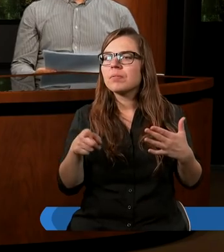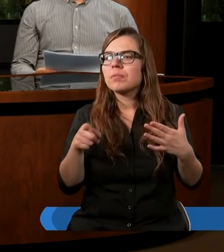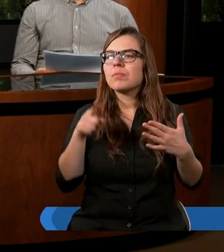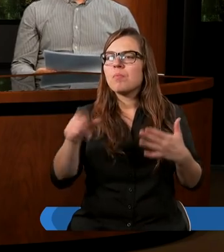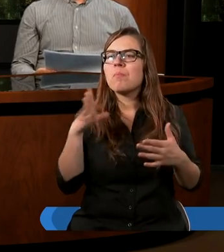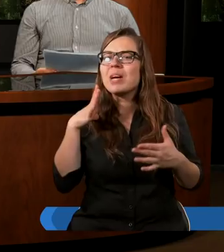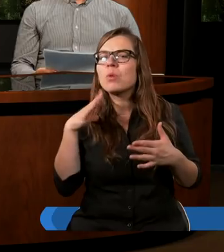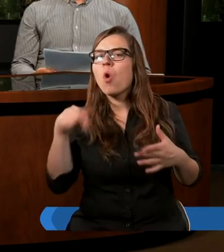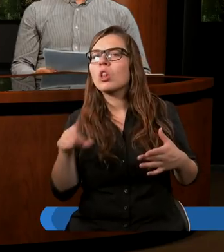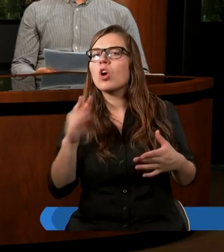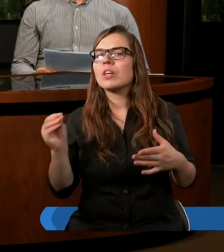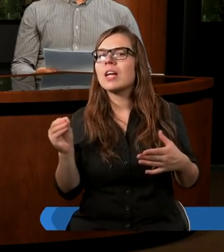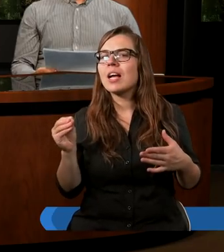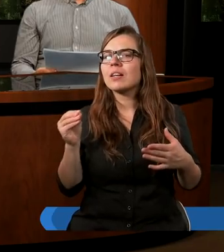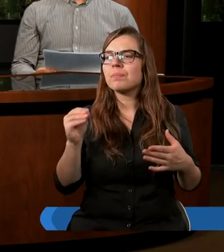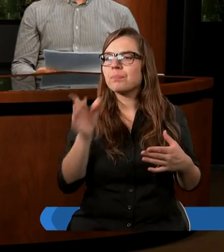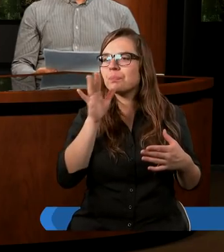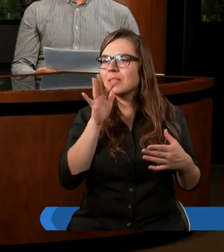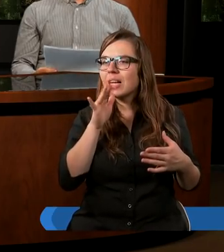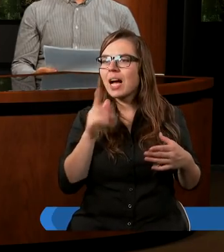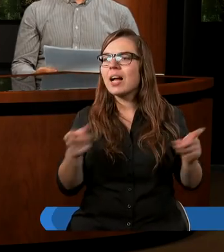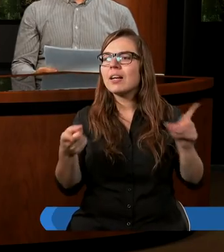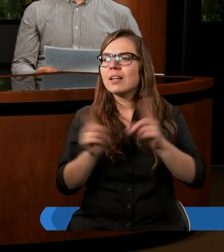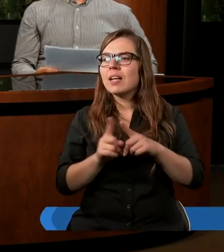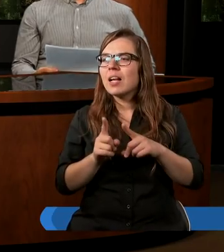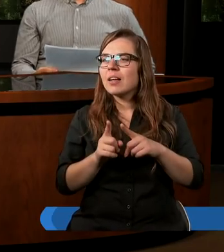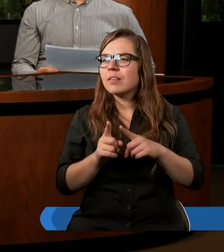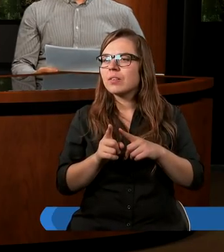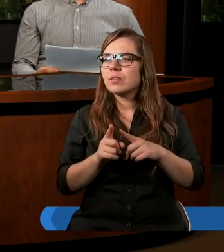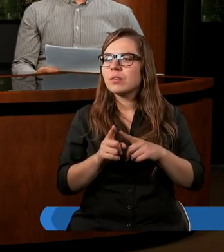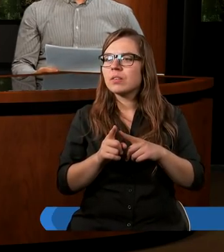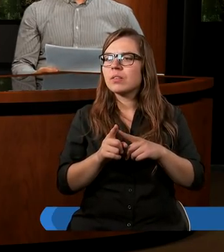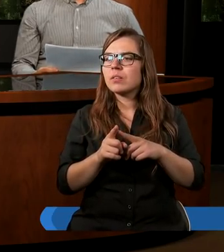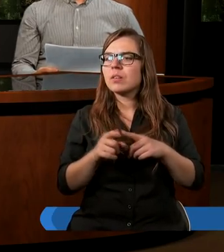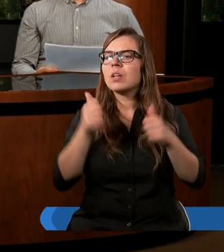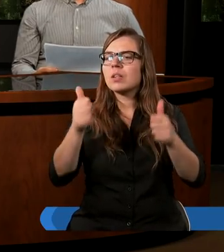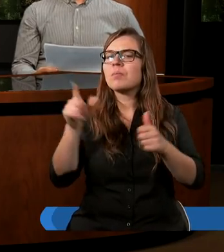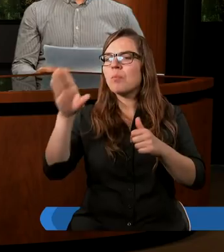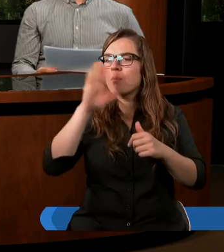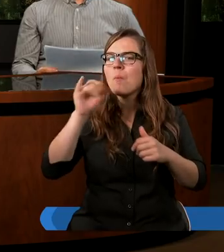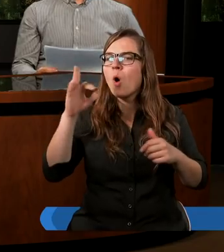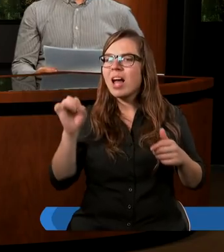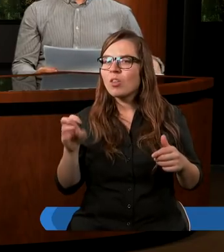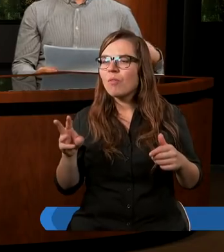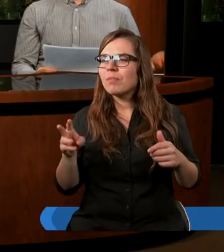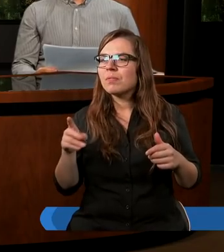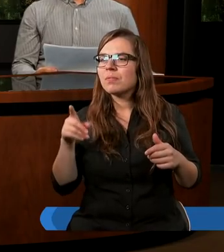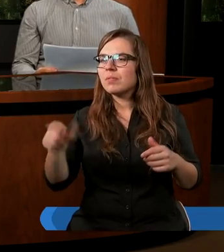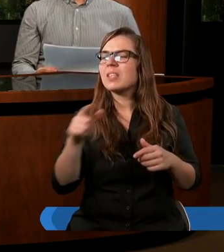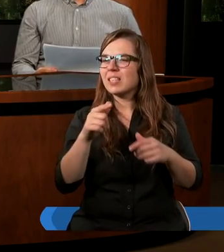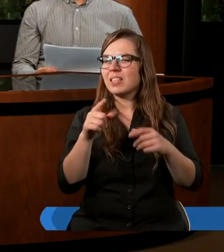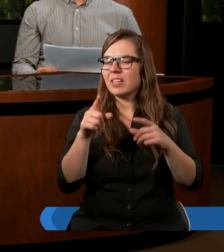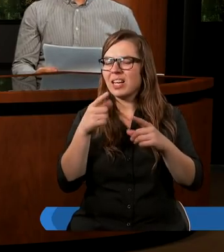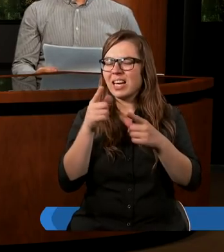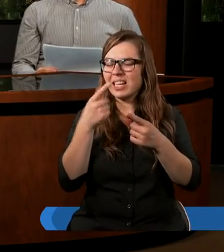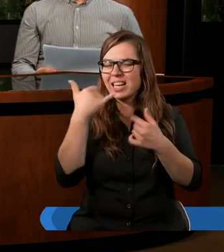było to, że Izraelici też w jednym z planów Boga było to, że Izraelici mieli być światłem dla